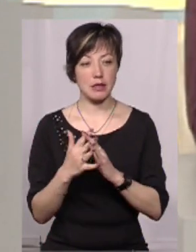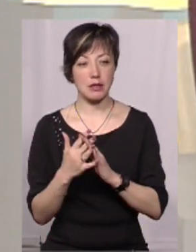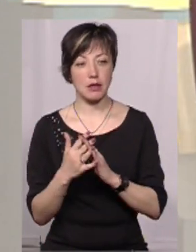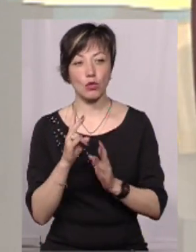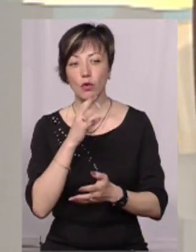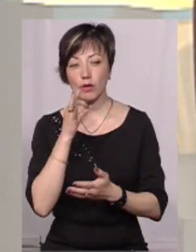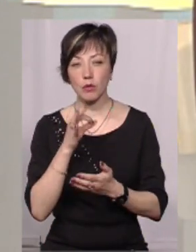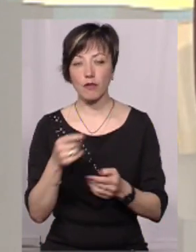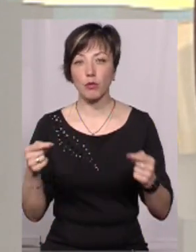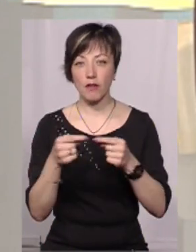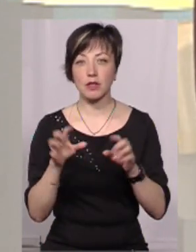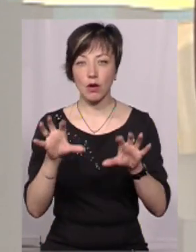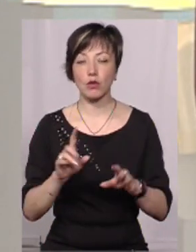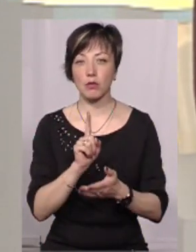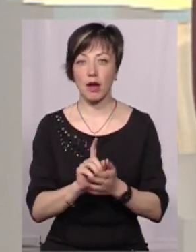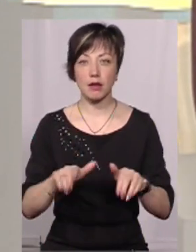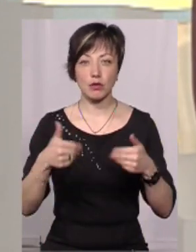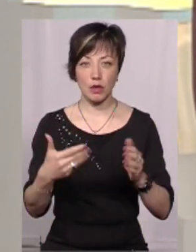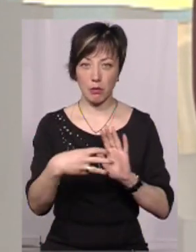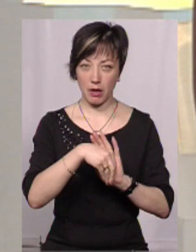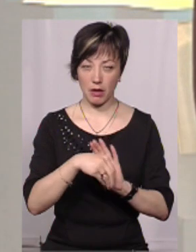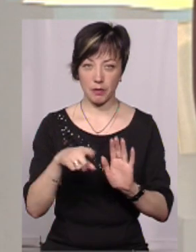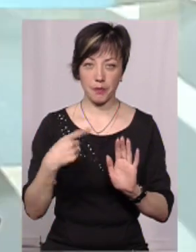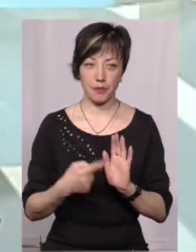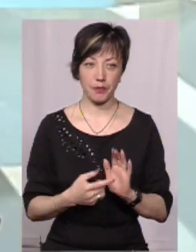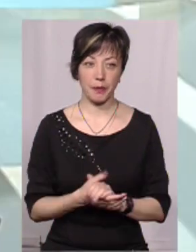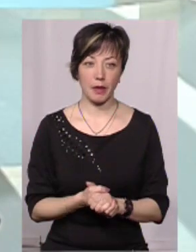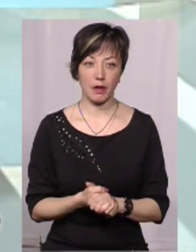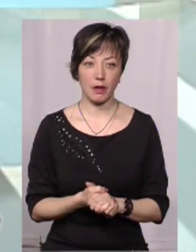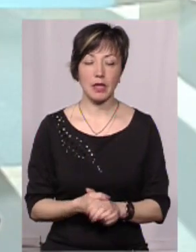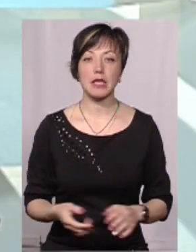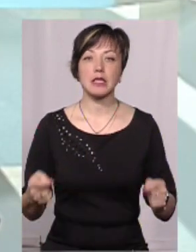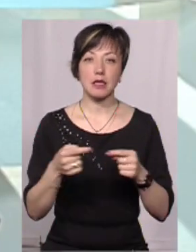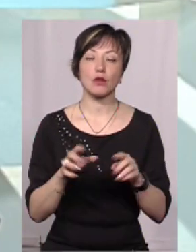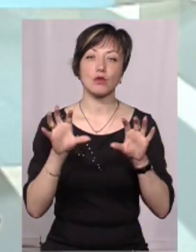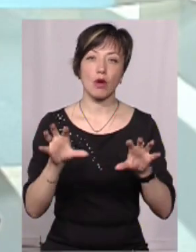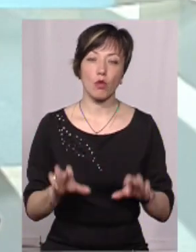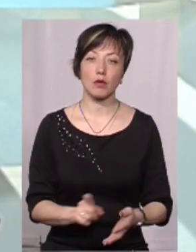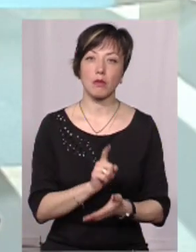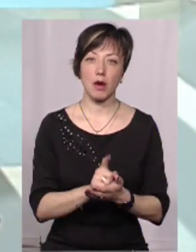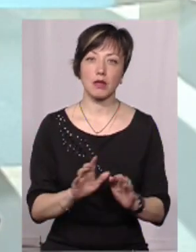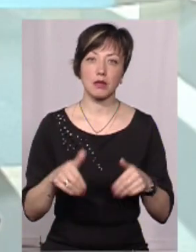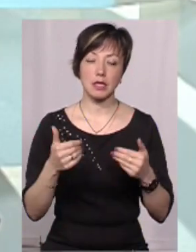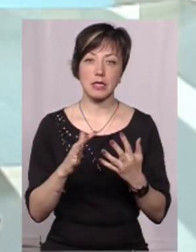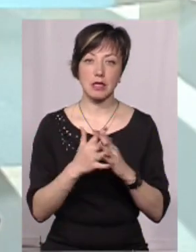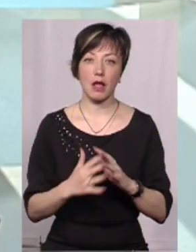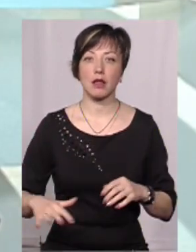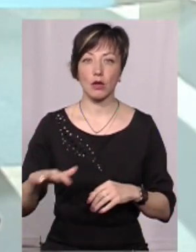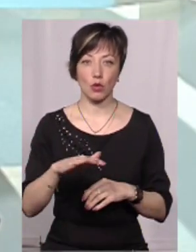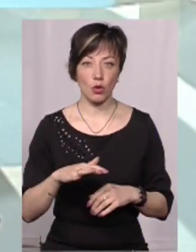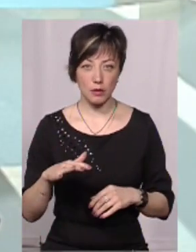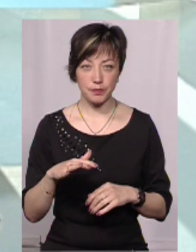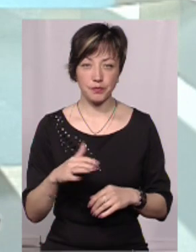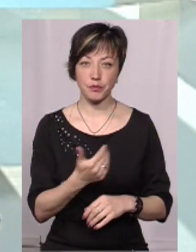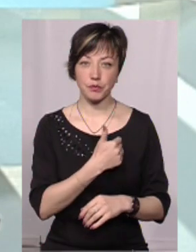хто, відповідно до закону, має ініціювати це приєднання? Саме згідно закону має ініціювати сільська територія,